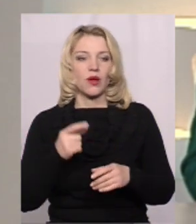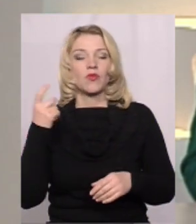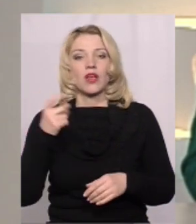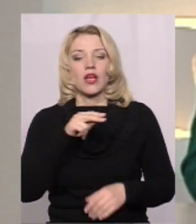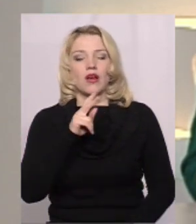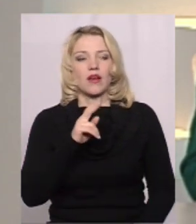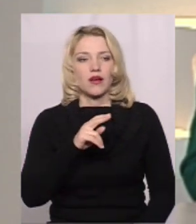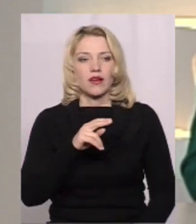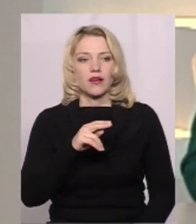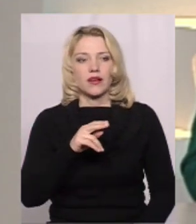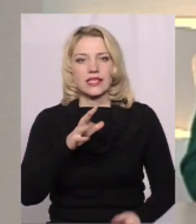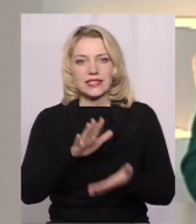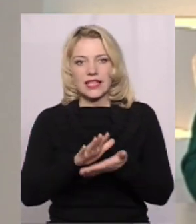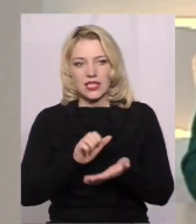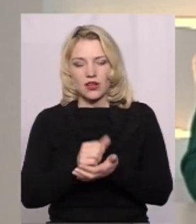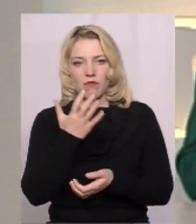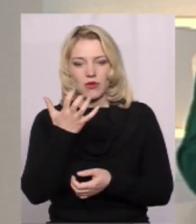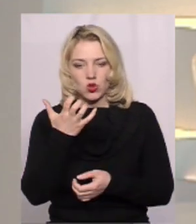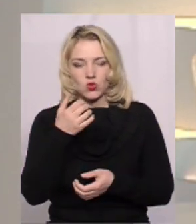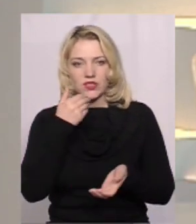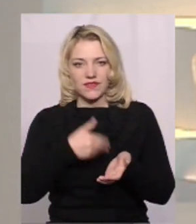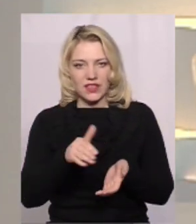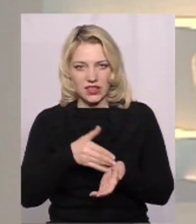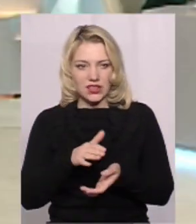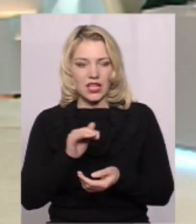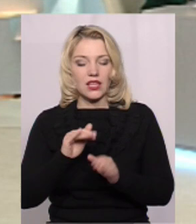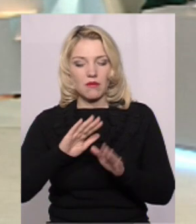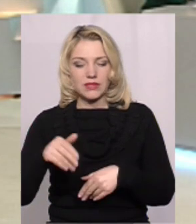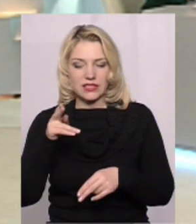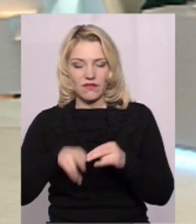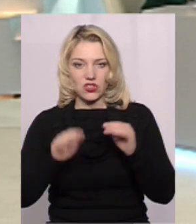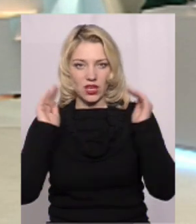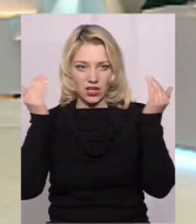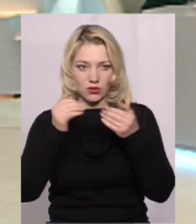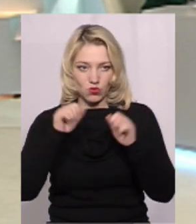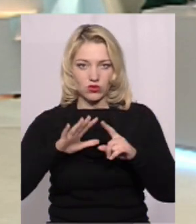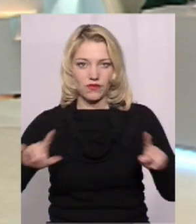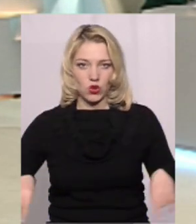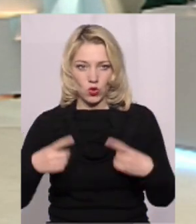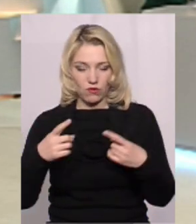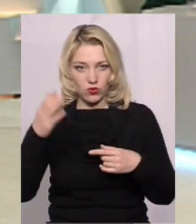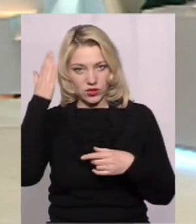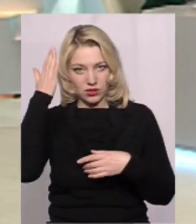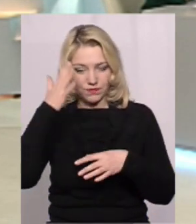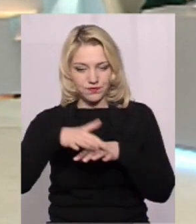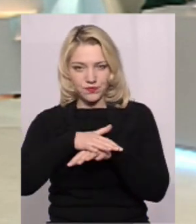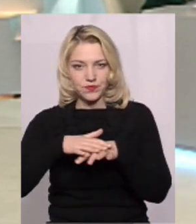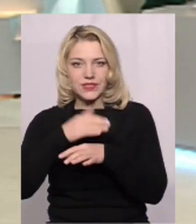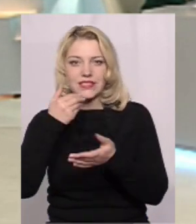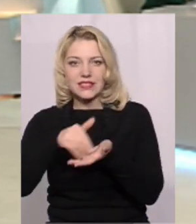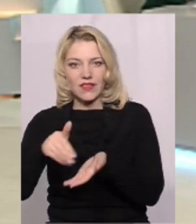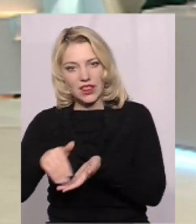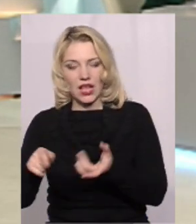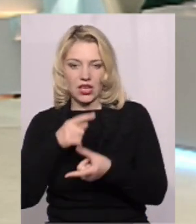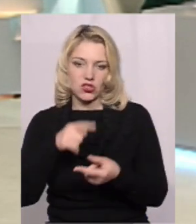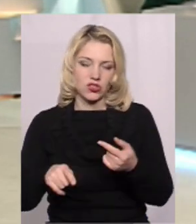знищили 500 з гаком свиней От одразу після завершення карантину можуть відновлювати поголів'я? Чи за